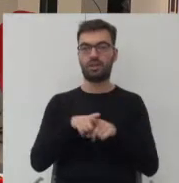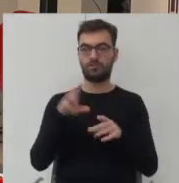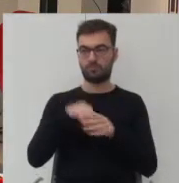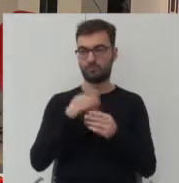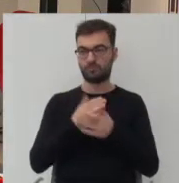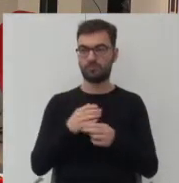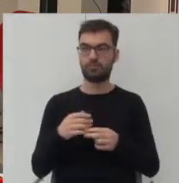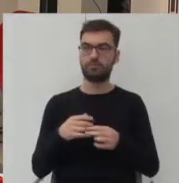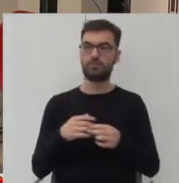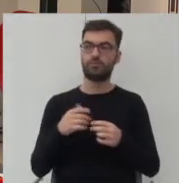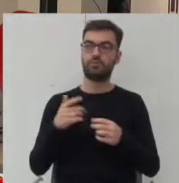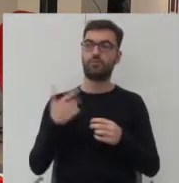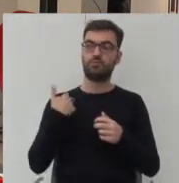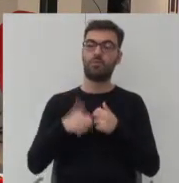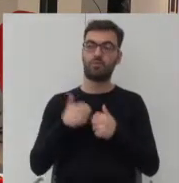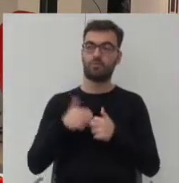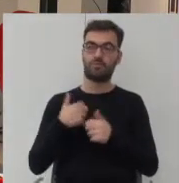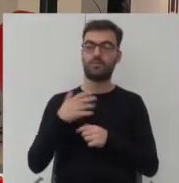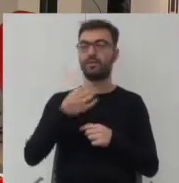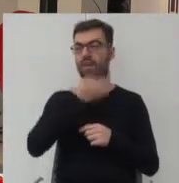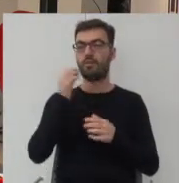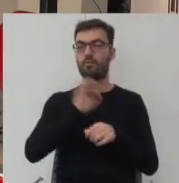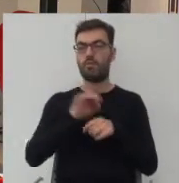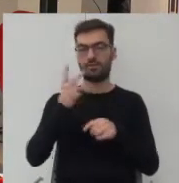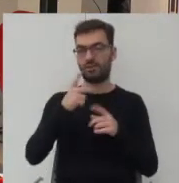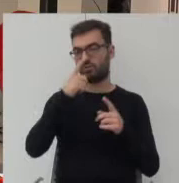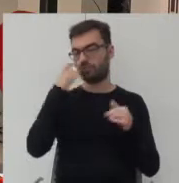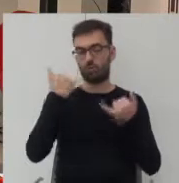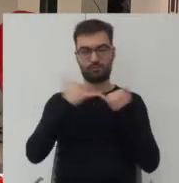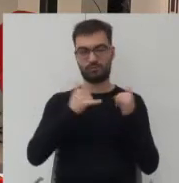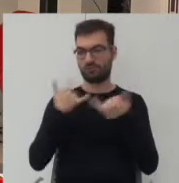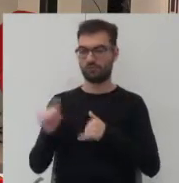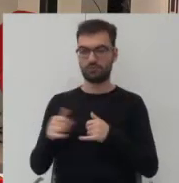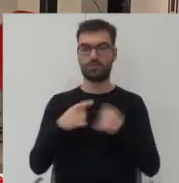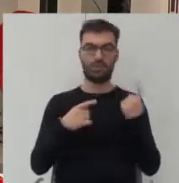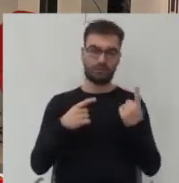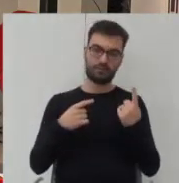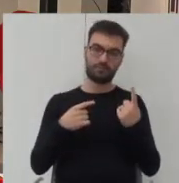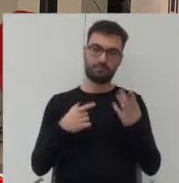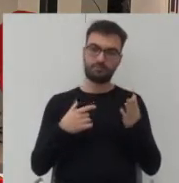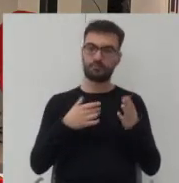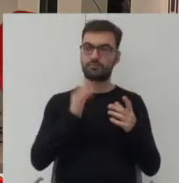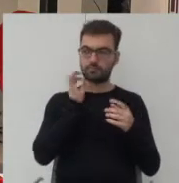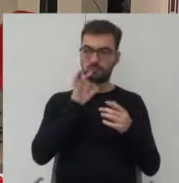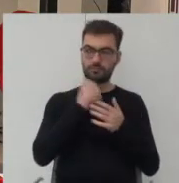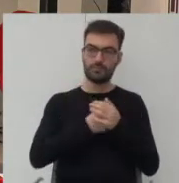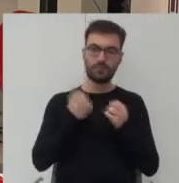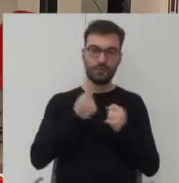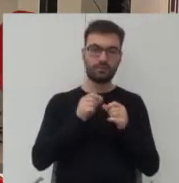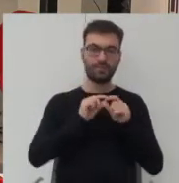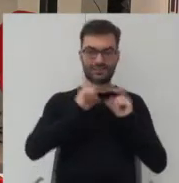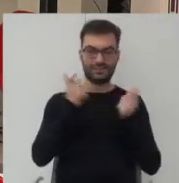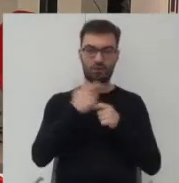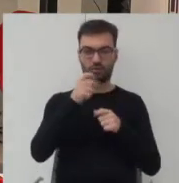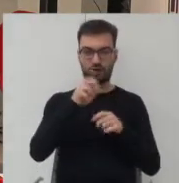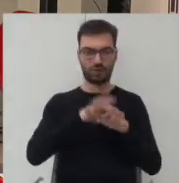sąd miał problem ponieważ najlepsze były dwa projekty kompletnie przeciwstawne jeden właściwie zagospodarował w sposób ekstensywny całość